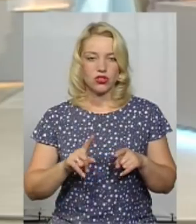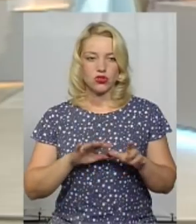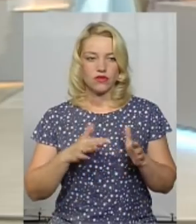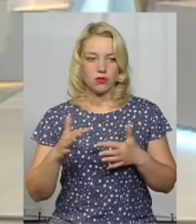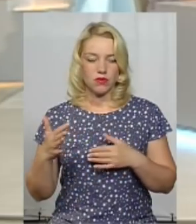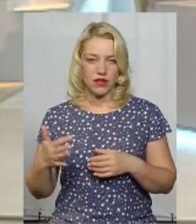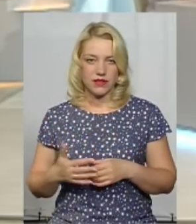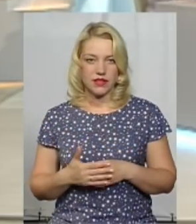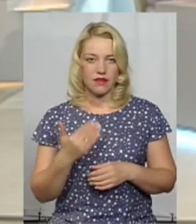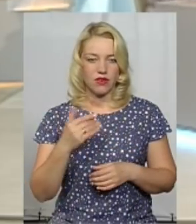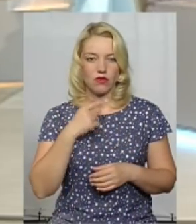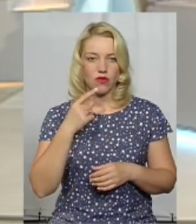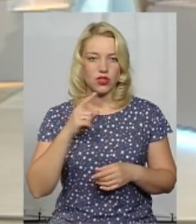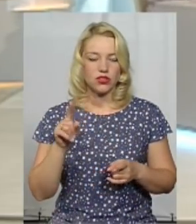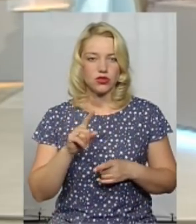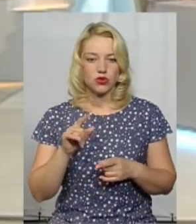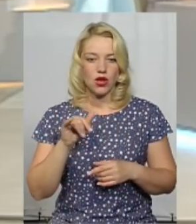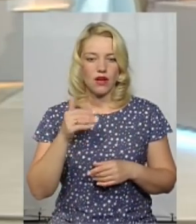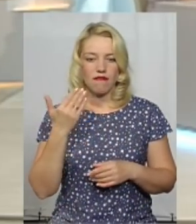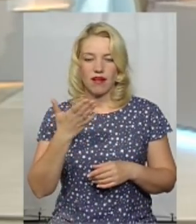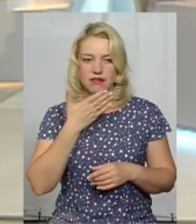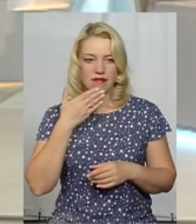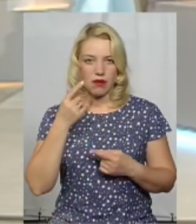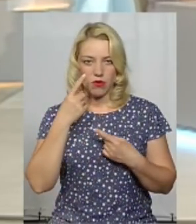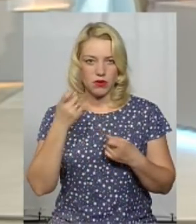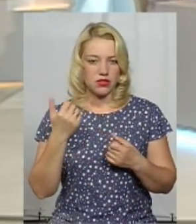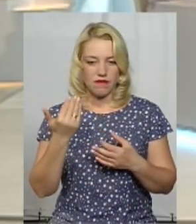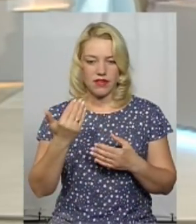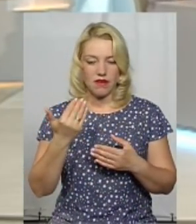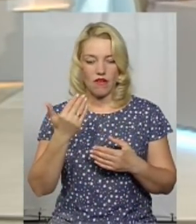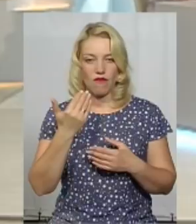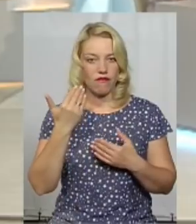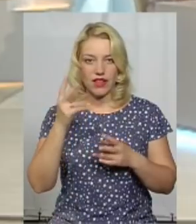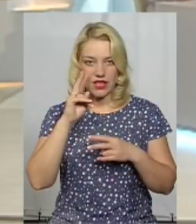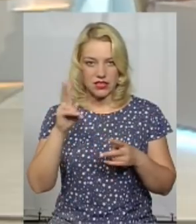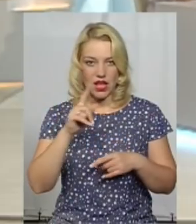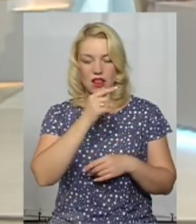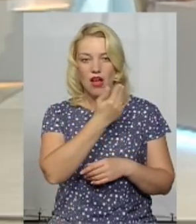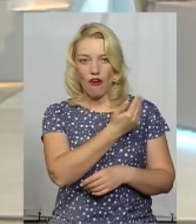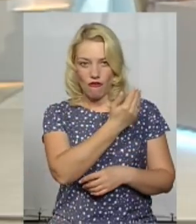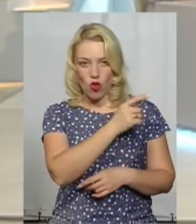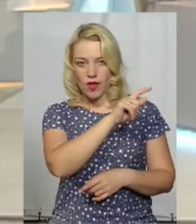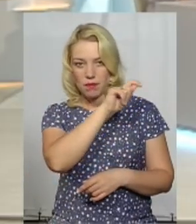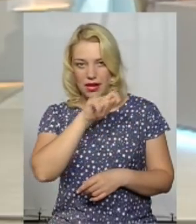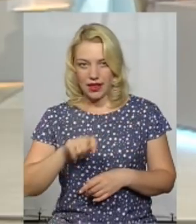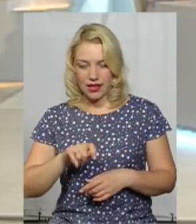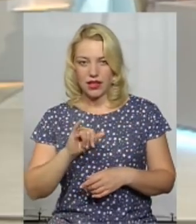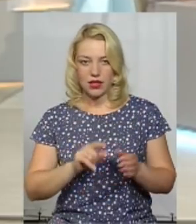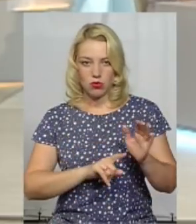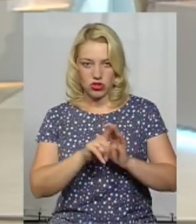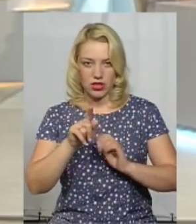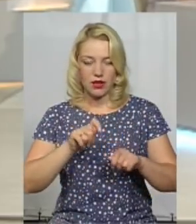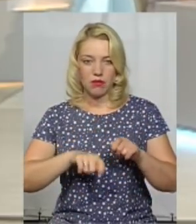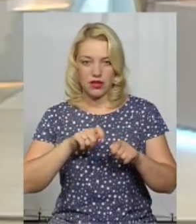відбувалися. Ви говорите, що вас не попереджали, тобто вони не знали. Вони приїхали і почали перевіряти. Які